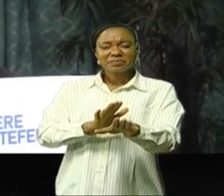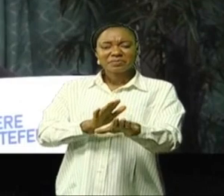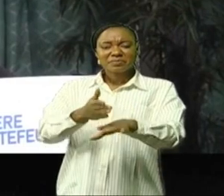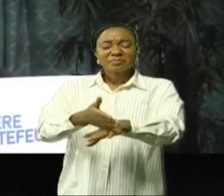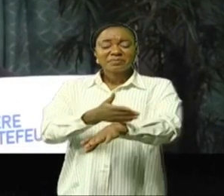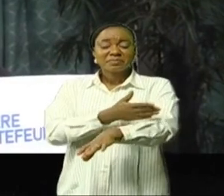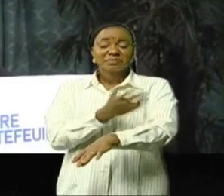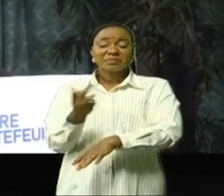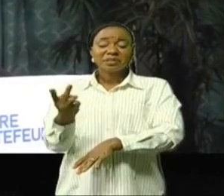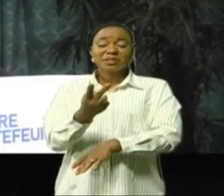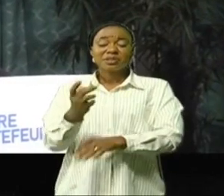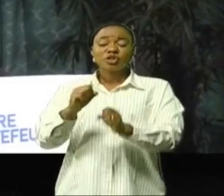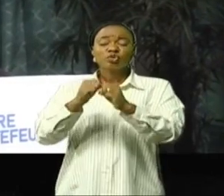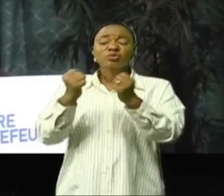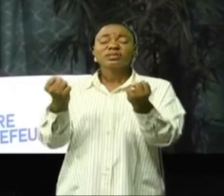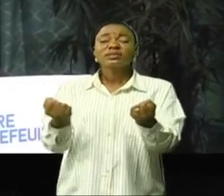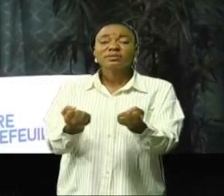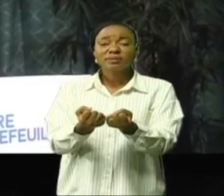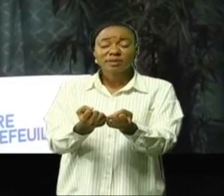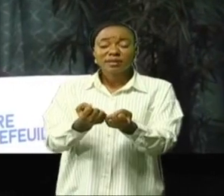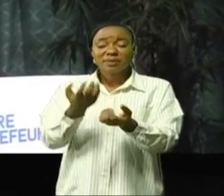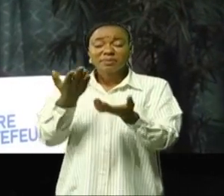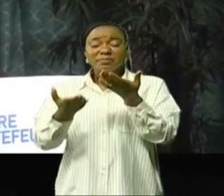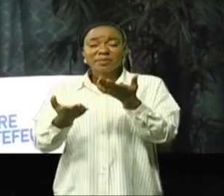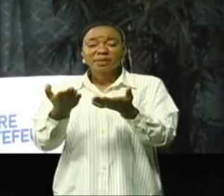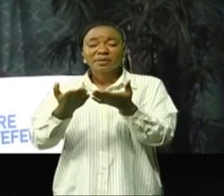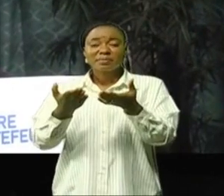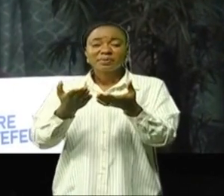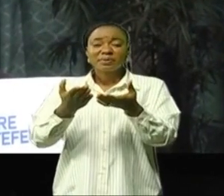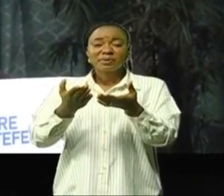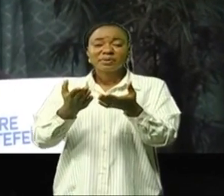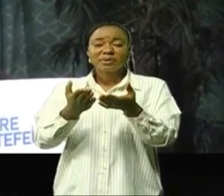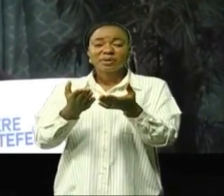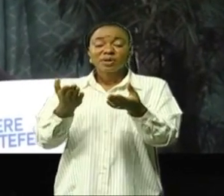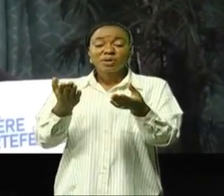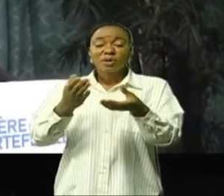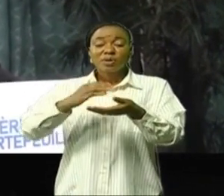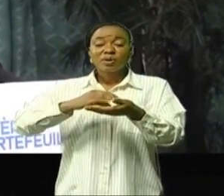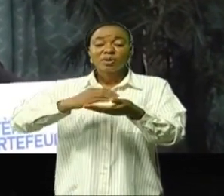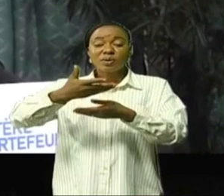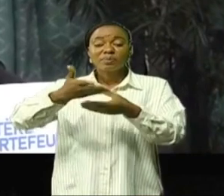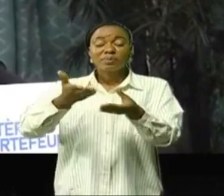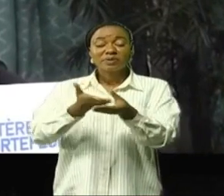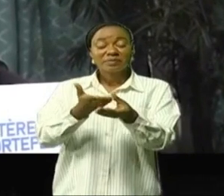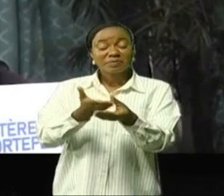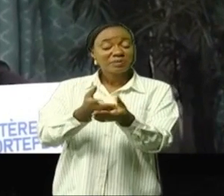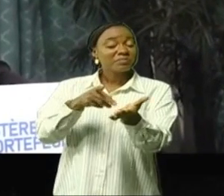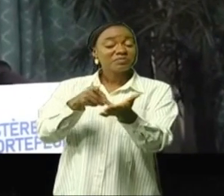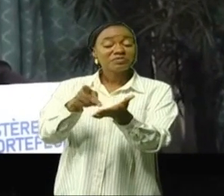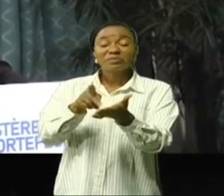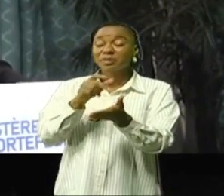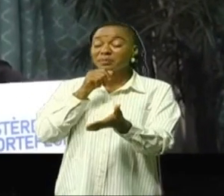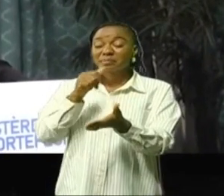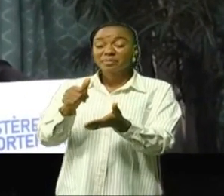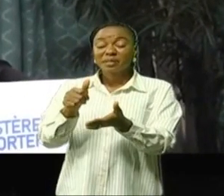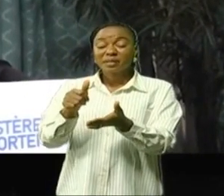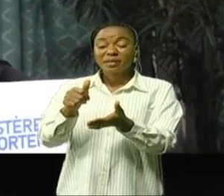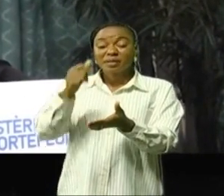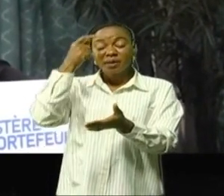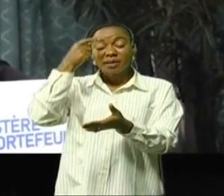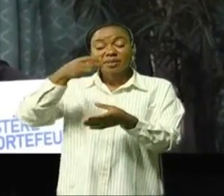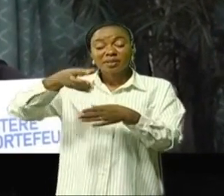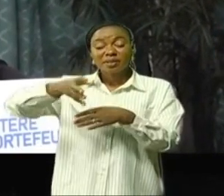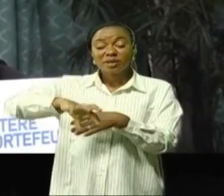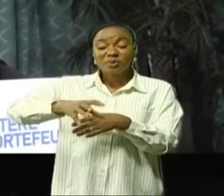entreprises face au portefeuille important des impayés nés de la consommation de l'eau